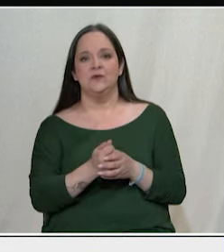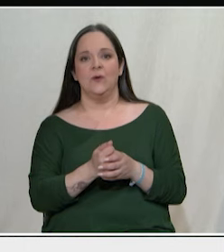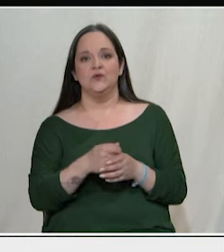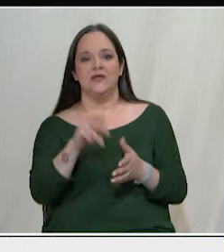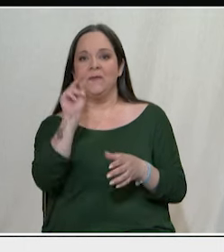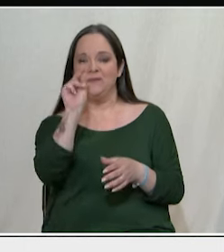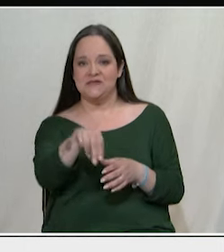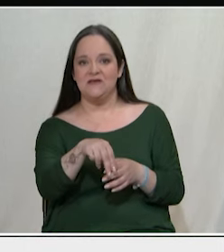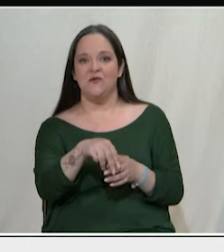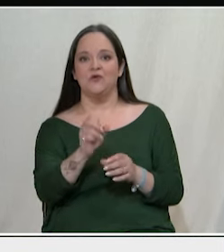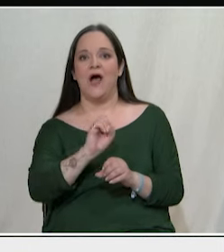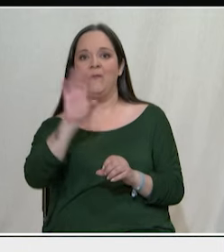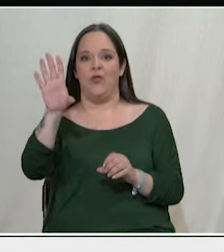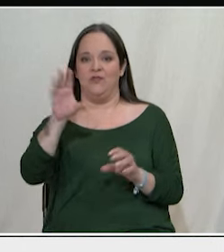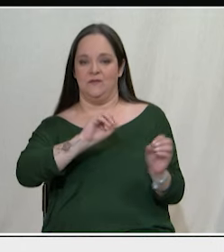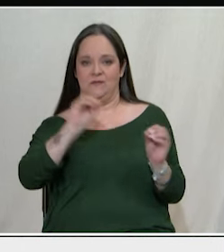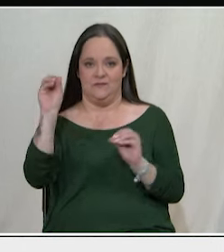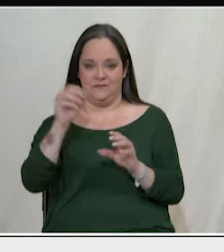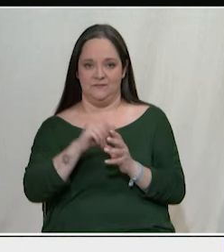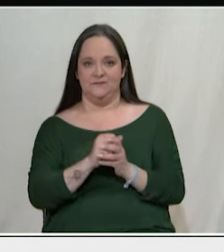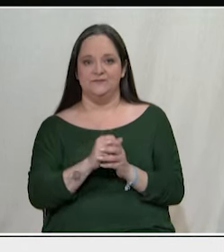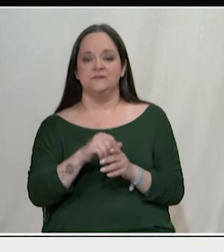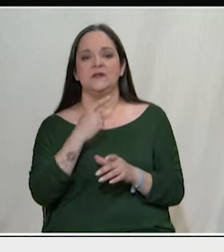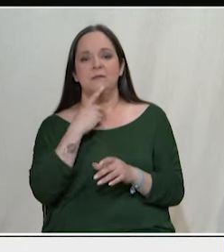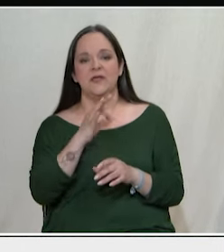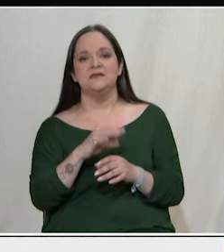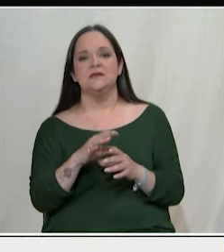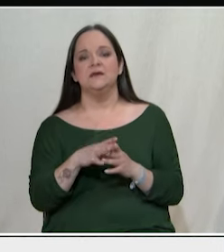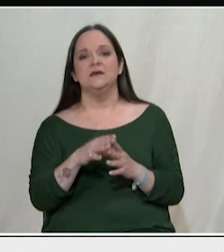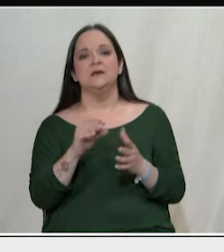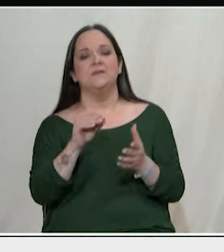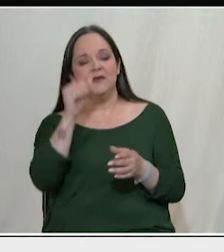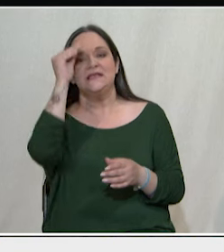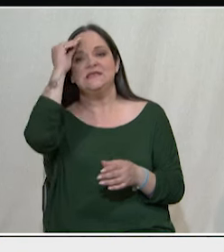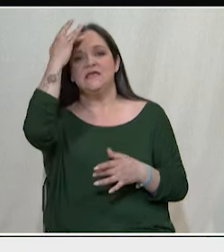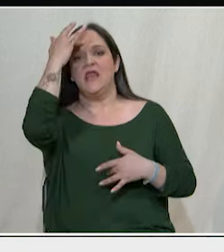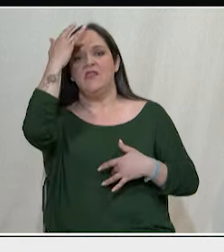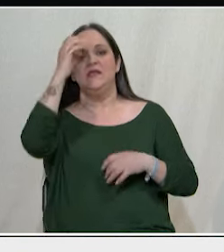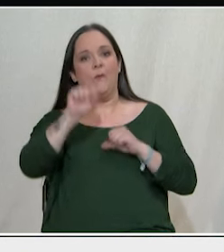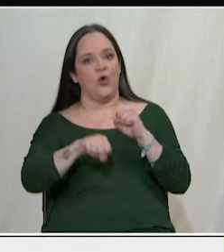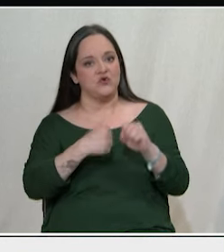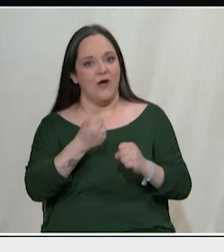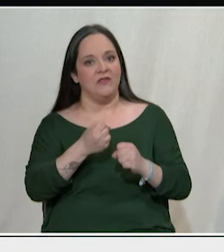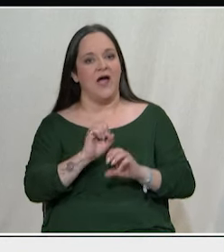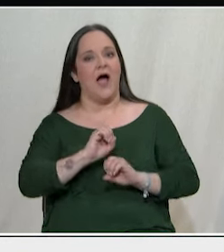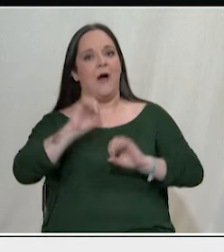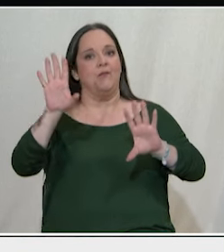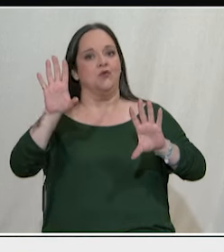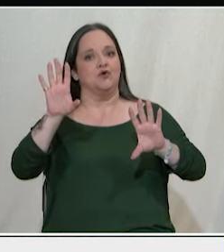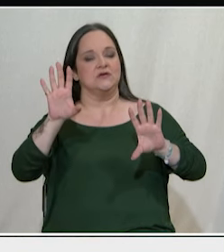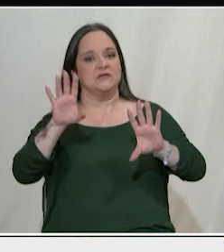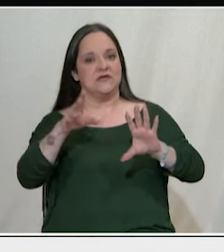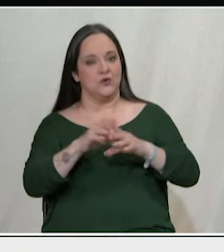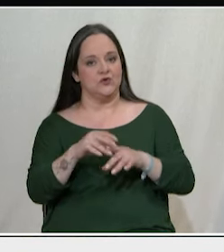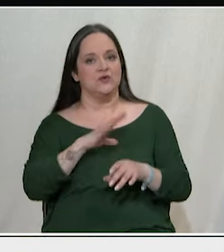εντάσσουμε σε ένα γενικότερο πρόβλημα αντιδημοκρατικής αναδίπλωσης και συνειδητής προσπάθειας αποξένωσης του κόσμου από την πολιτική